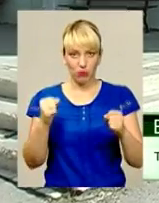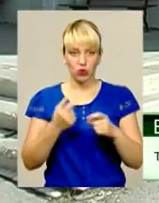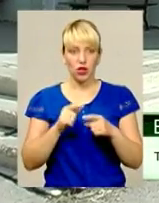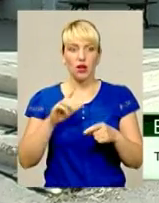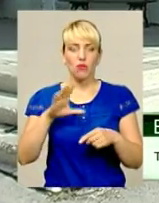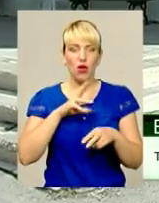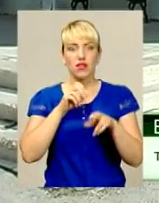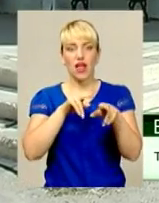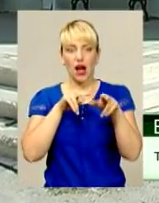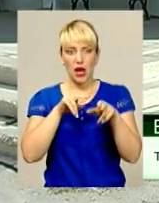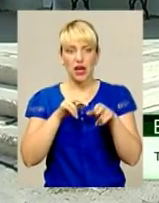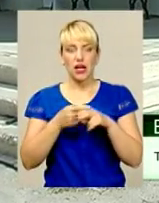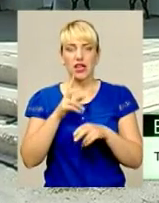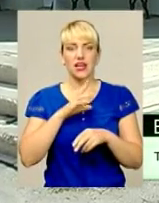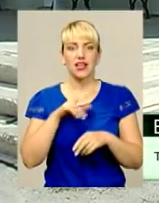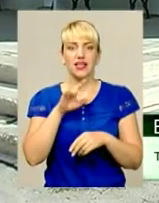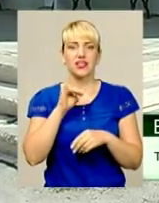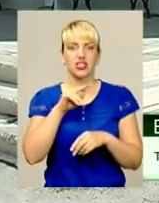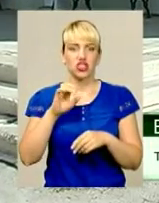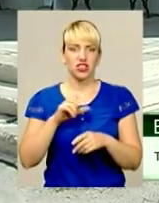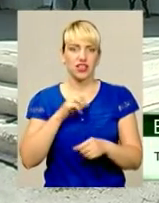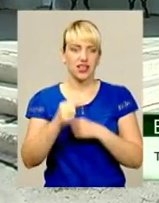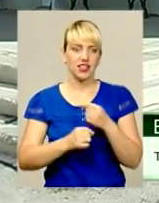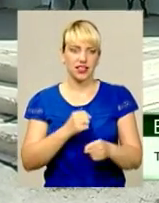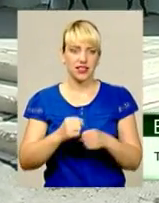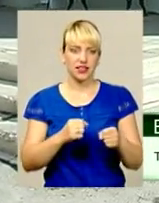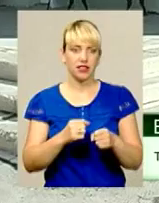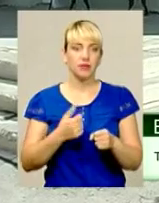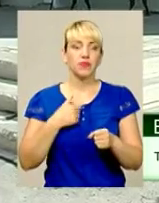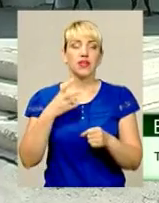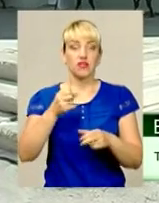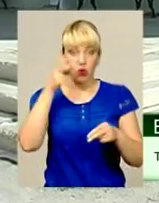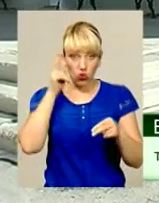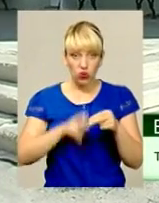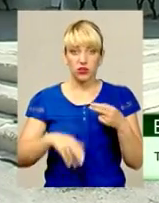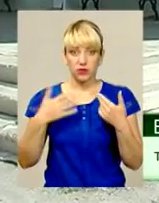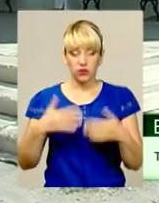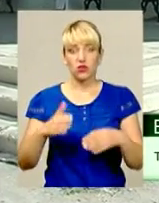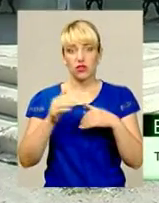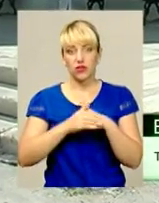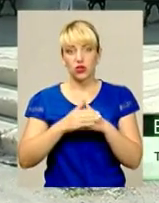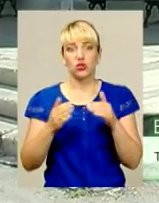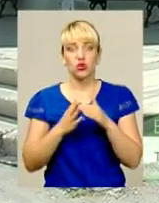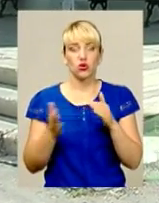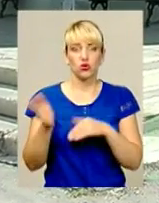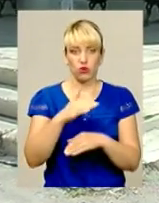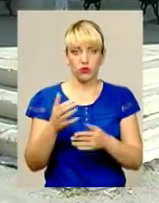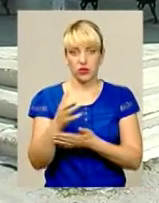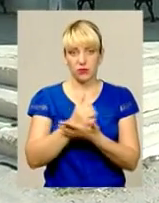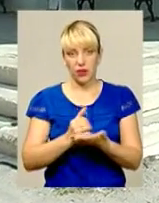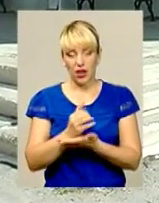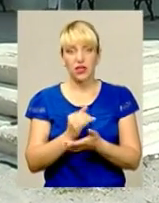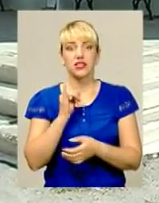на охоті, на діть їздили. По закінчанні цих охоти вже вечірні, вони збиралися їхати додому.